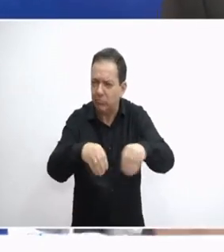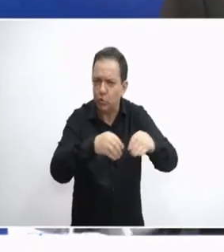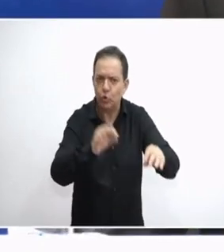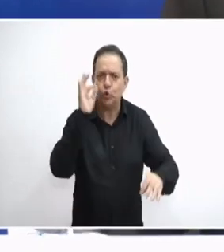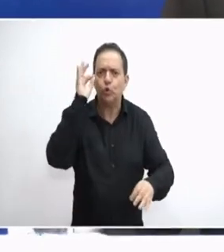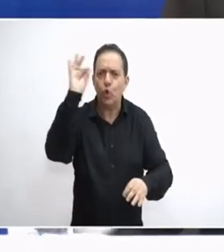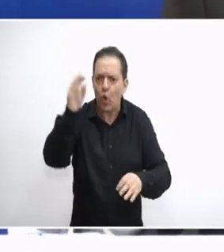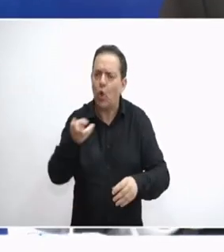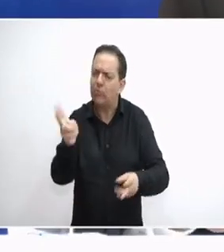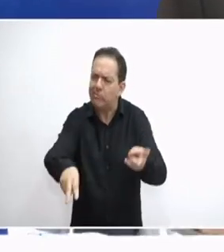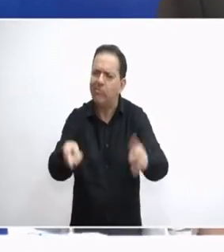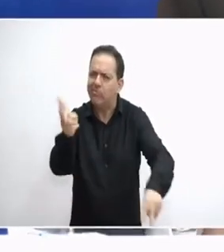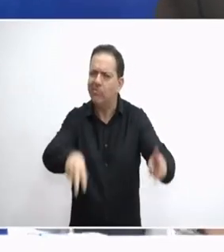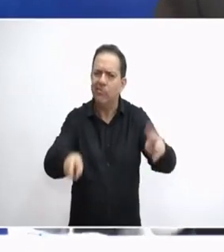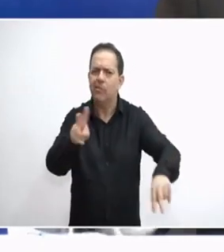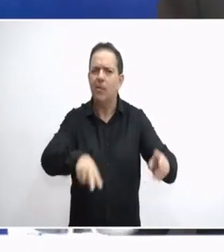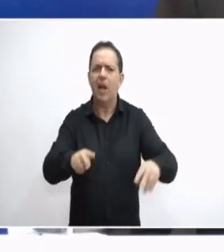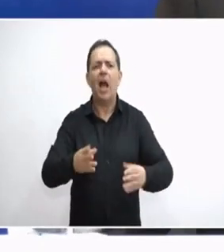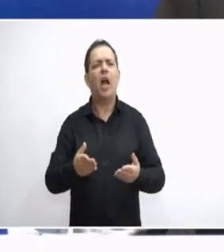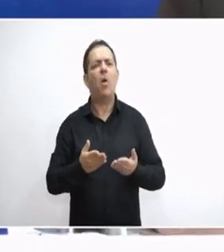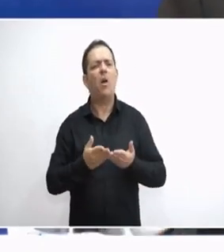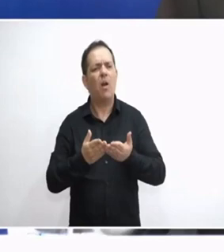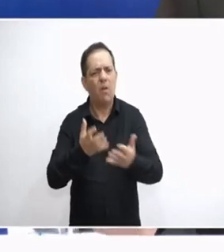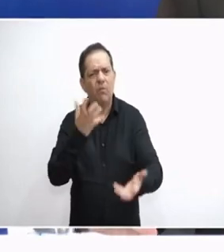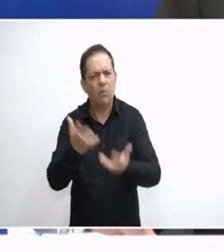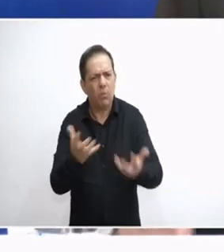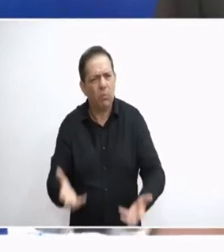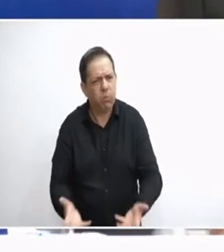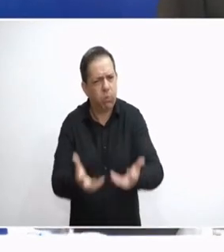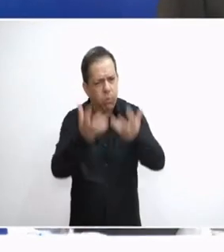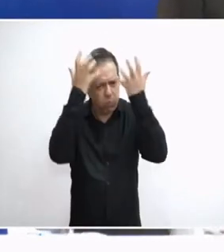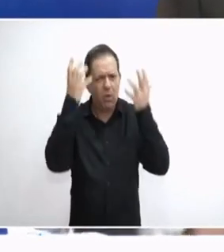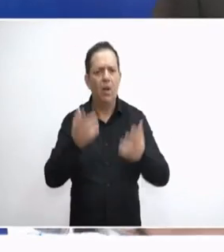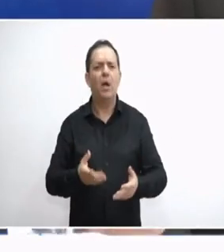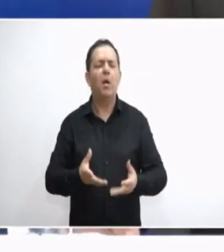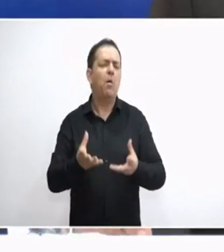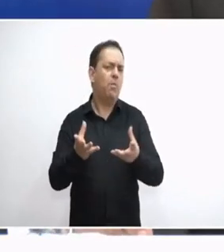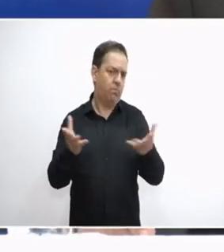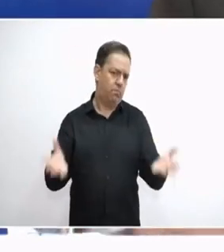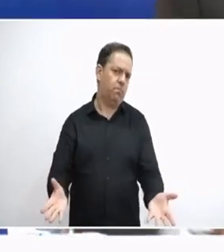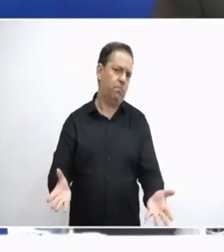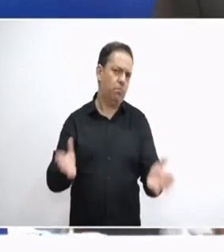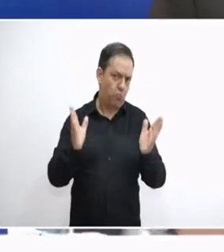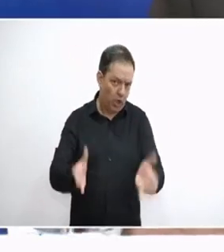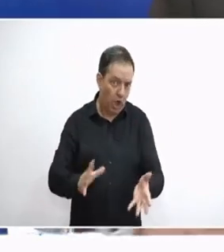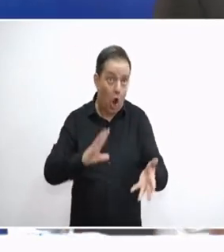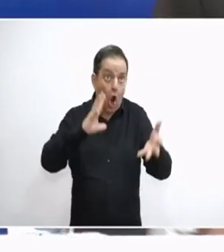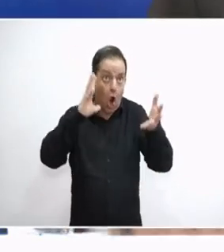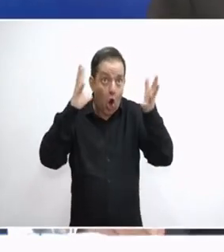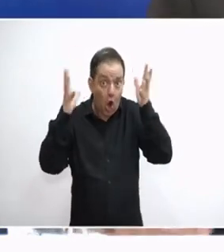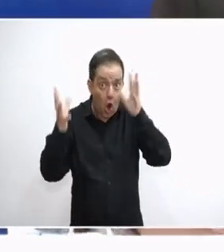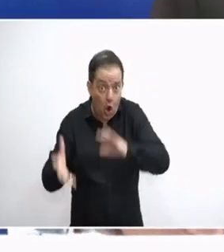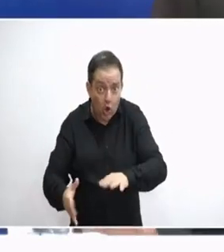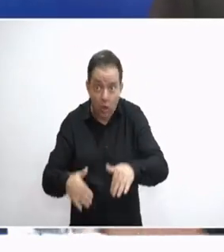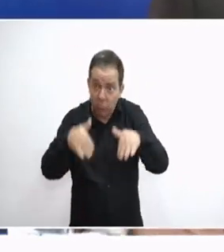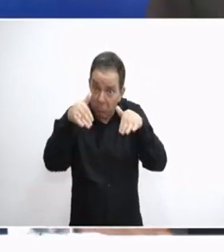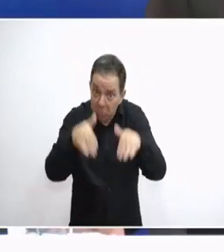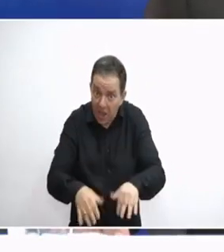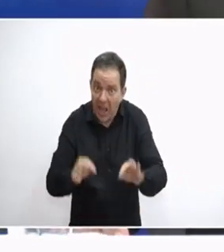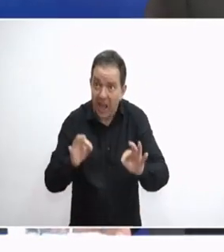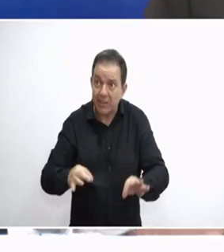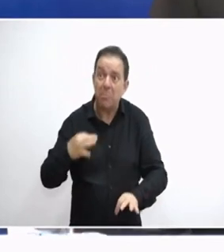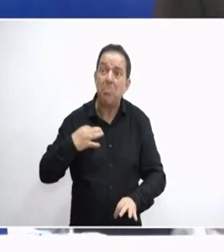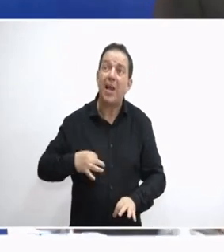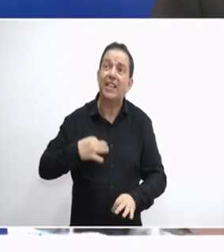ασφαλίζονται και δεν παίρνουν στα καράβια γιατί παίρνουν φωτιά και δεν έχουμε δει η λοφορία αυτοκίνητα τα πάντα. Άρα είναι δυνατόν ένας πλανήτης ολόκληρος να υπακούει σε τέτοιες